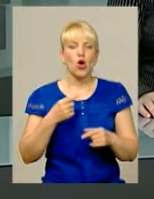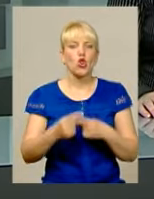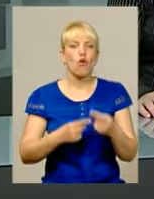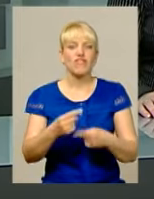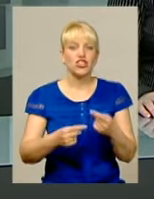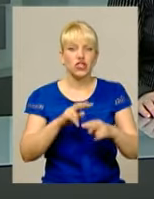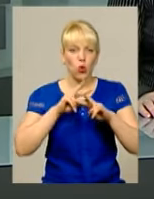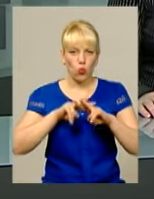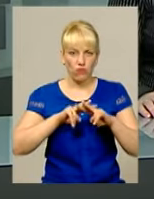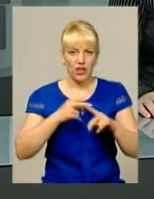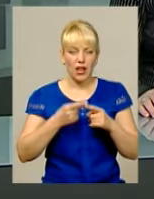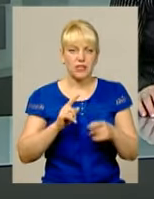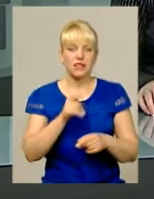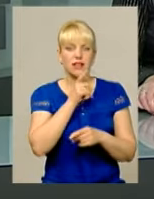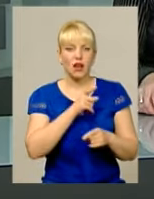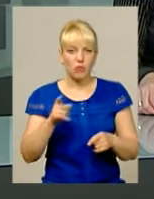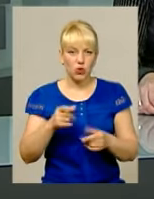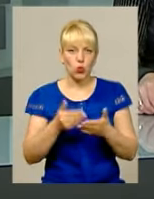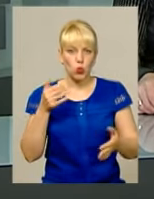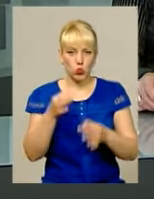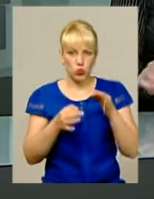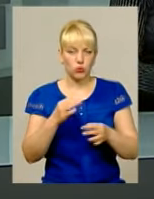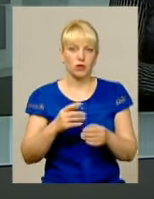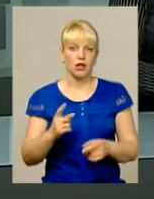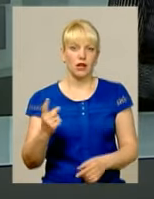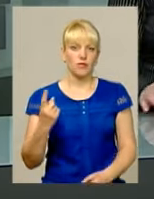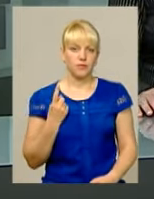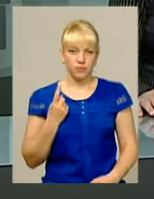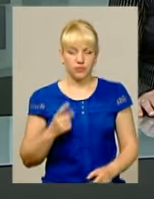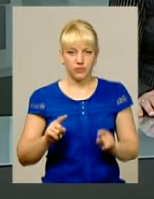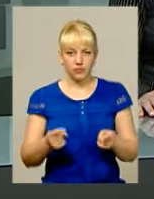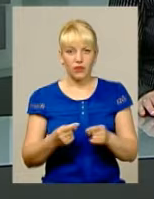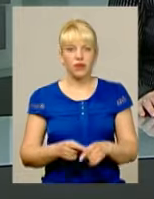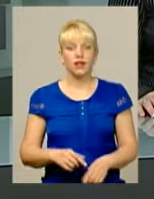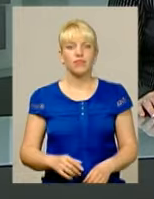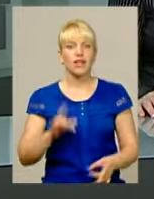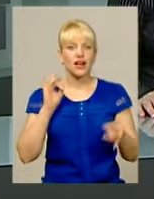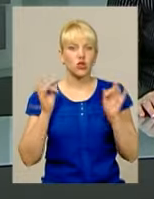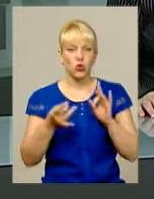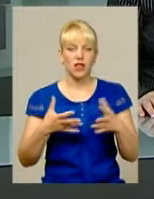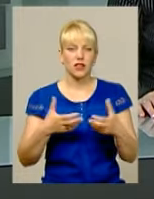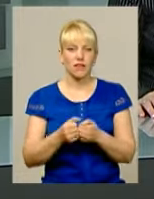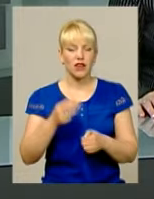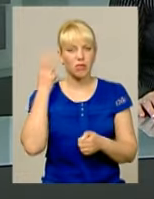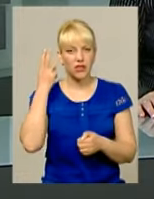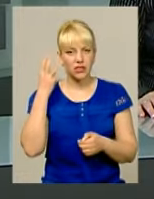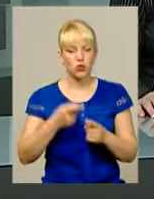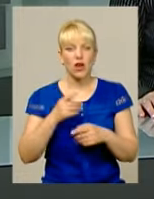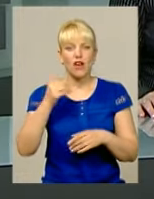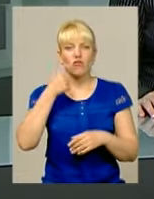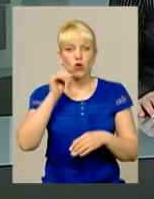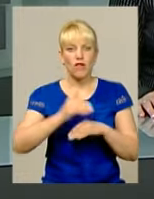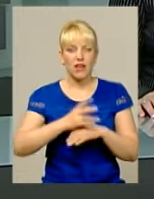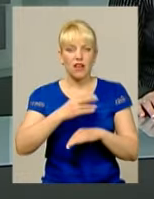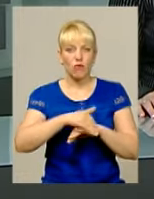досадового розслідування підозрюваний перебуватиме під вартою І резонансна аварія У Хмельницькому вчора ввечері на вулиці